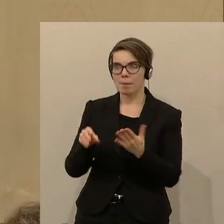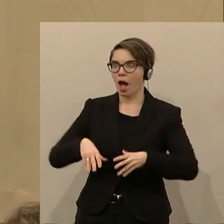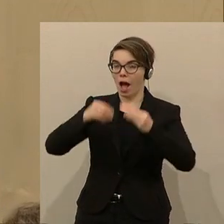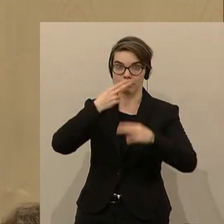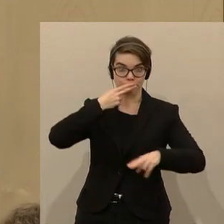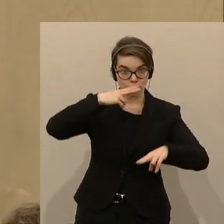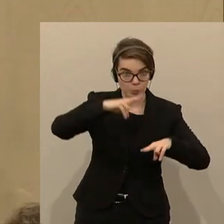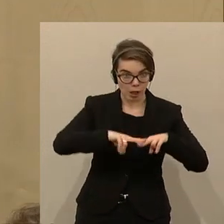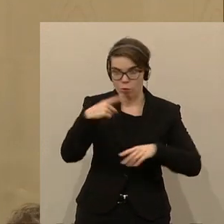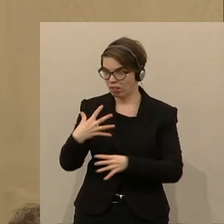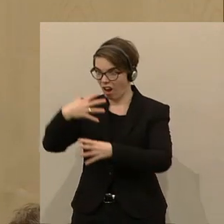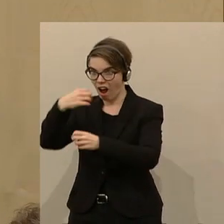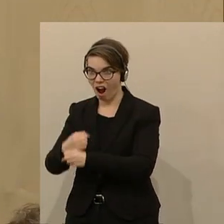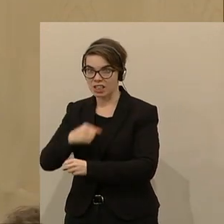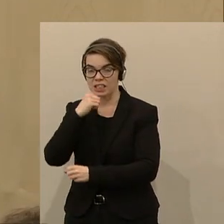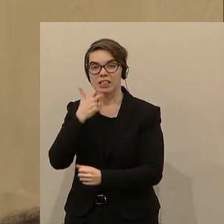woran sie sind bei Ihnen.